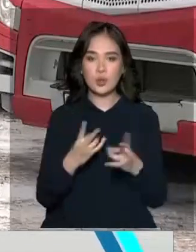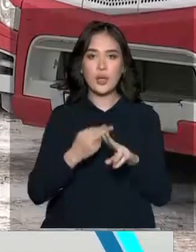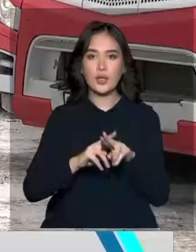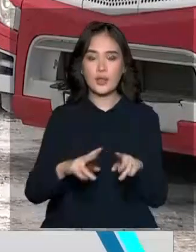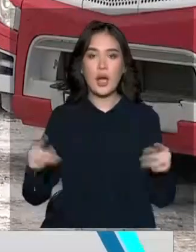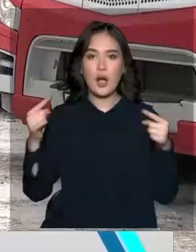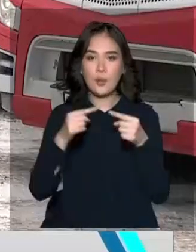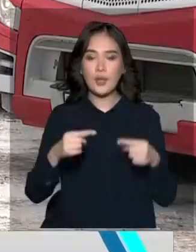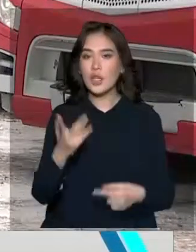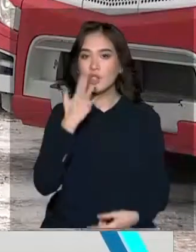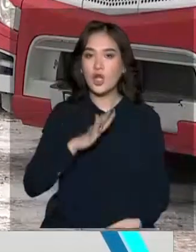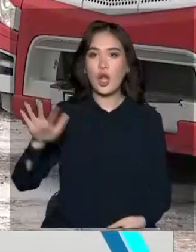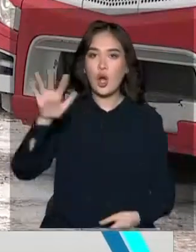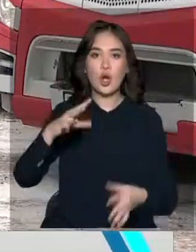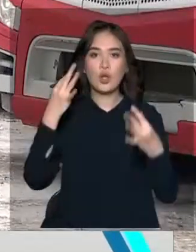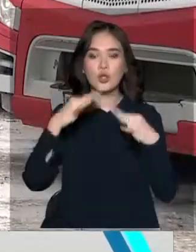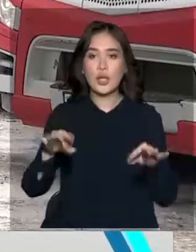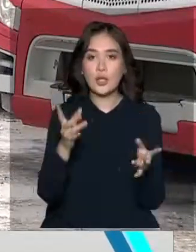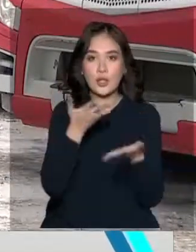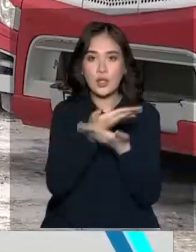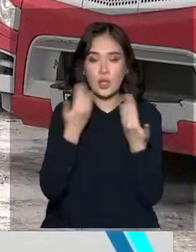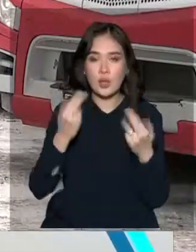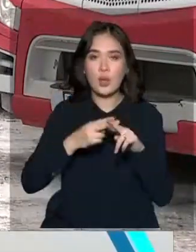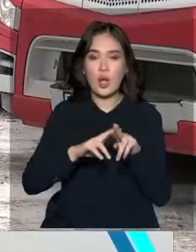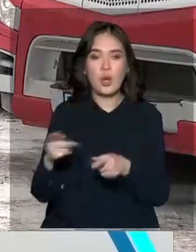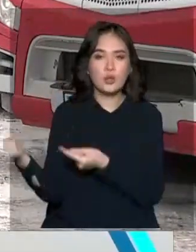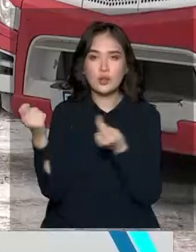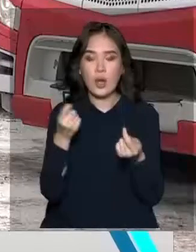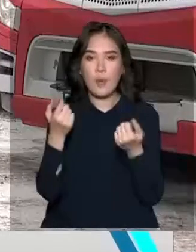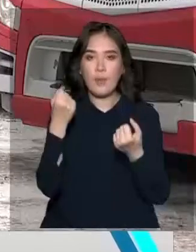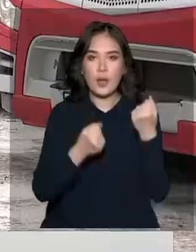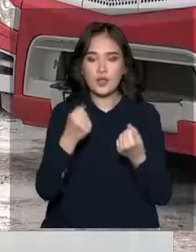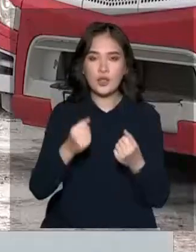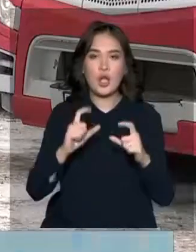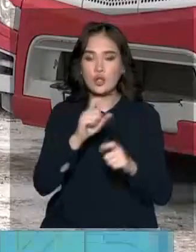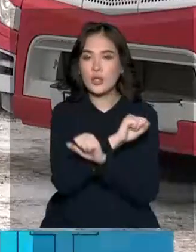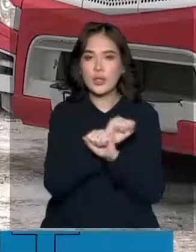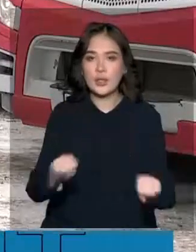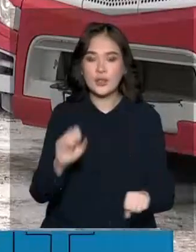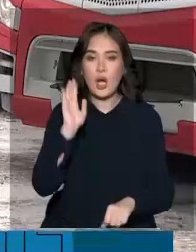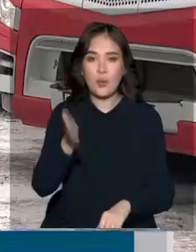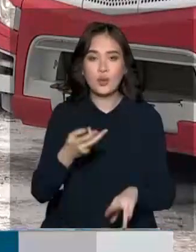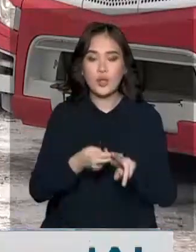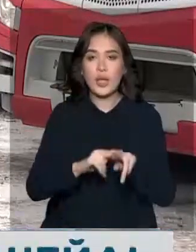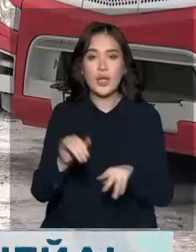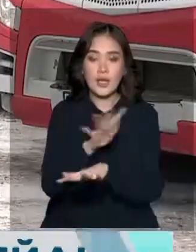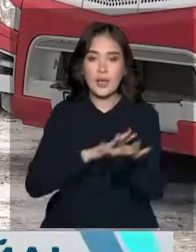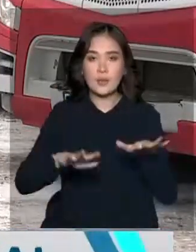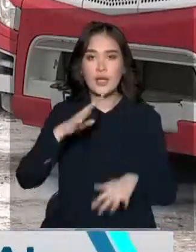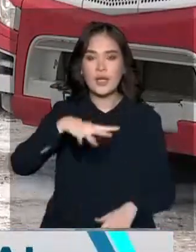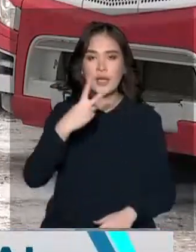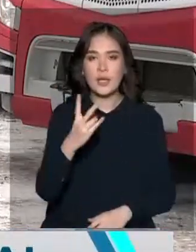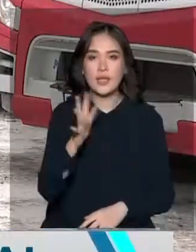Яғни, шетелдік рұқсат болмаған жағдайда жұқтасымалына да жолдама берілмейді. Айта кетейік, қазір еліміз 42